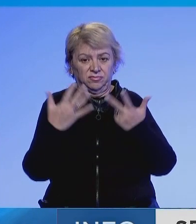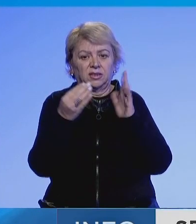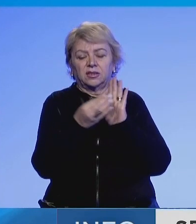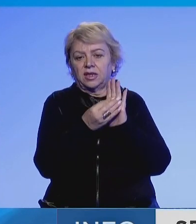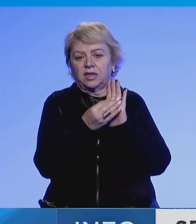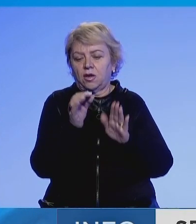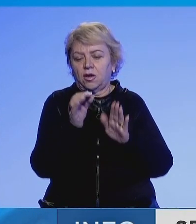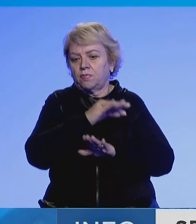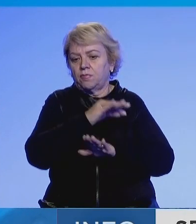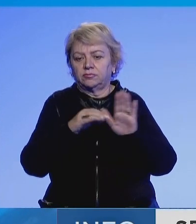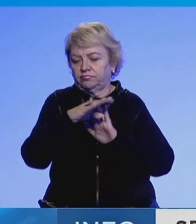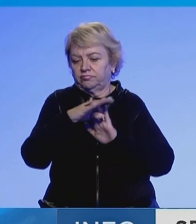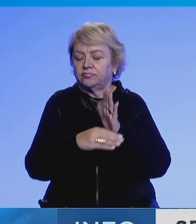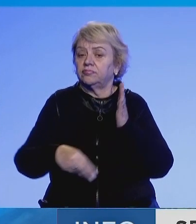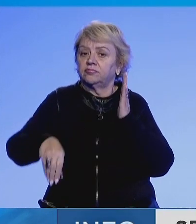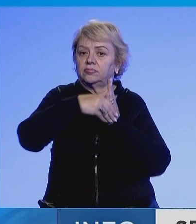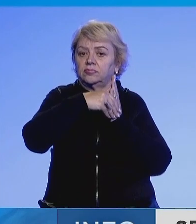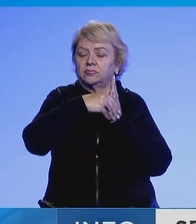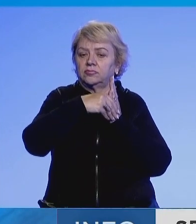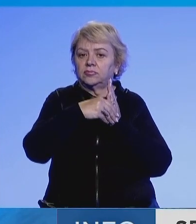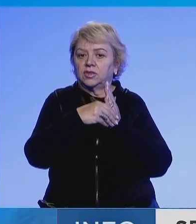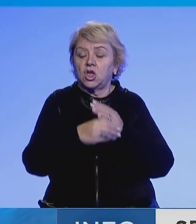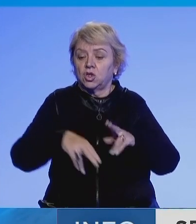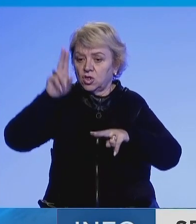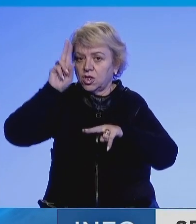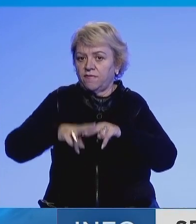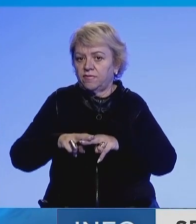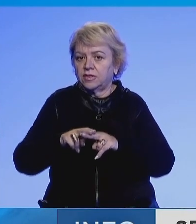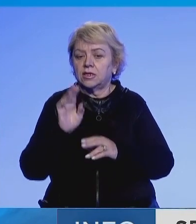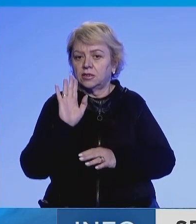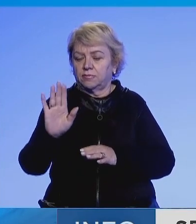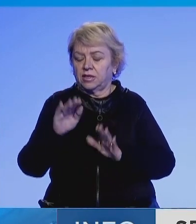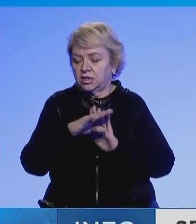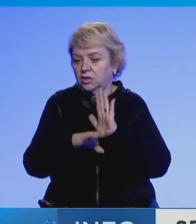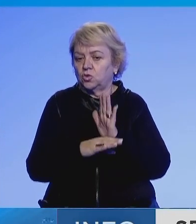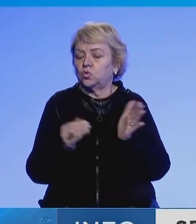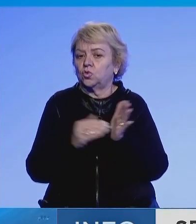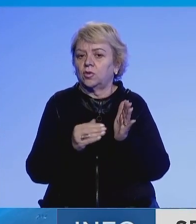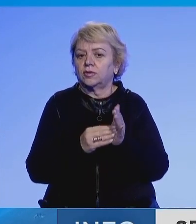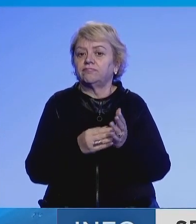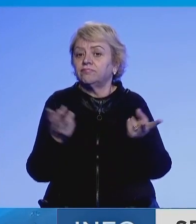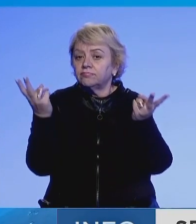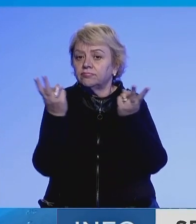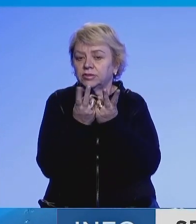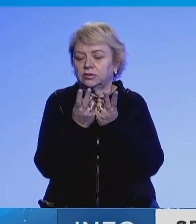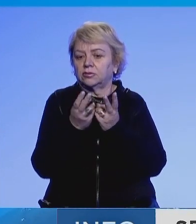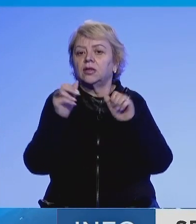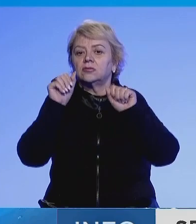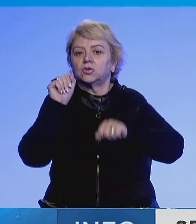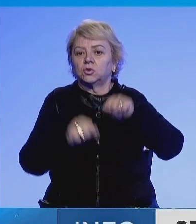ligjë është përfshirë edhe dispozita ligjore që gjdo vendim i marë, si pas këti ligjë duhet e jetë në përputhje me zëtimet,